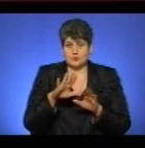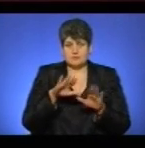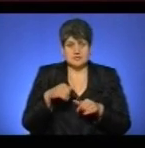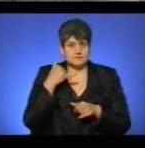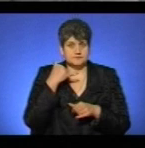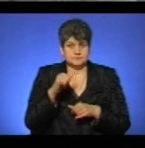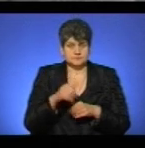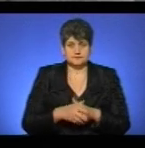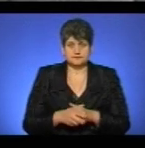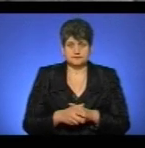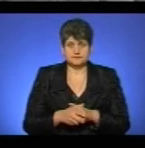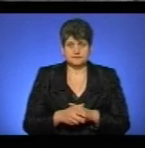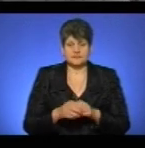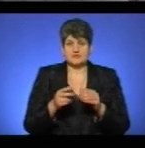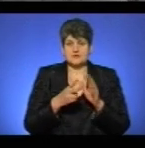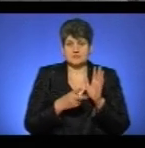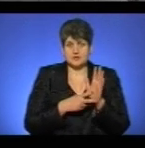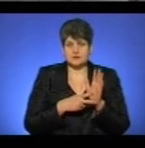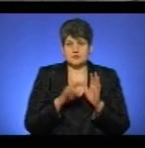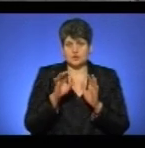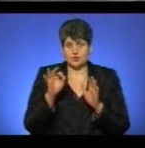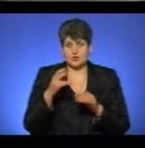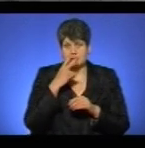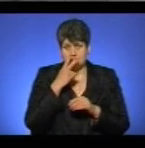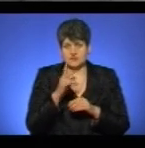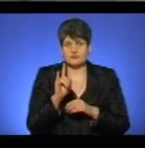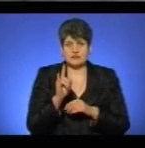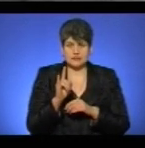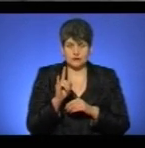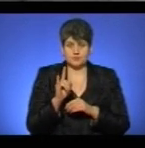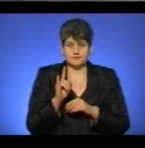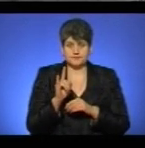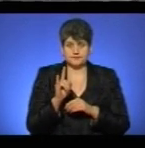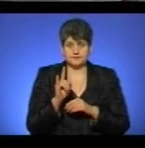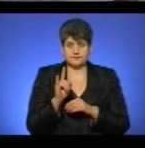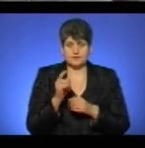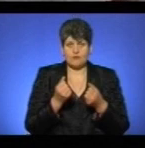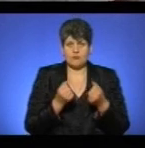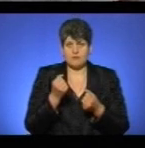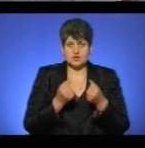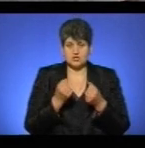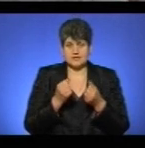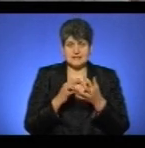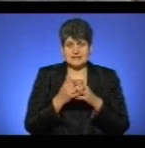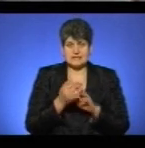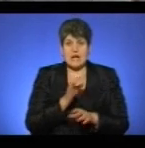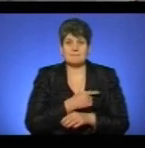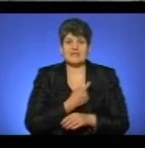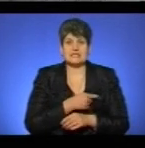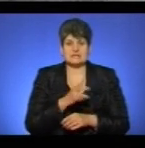диспетчера. В 17.00 я бачив ту дитину в машині сільська медицина.